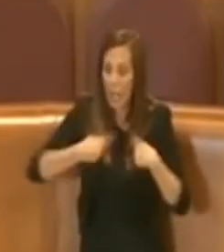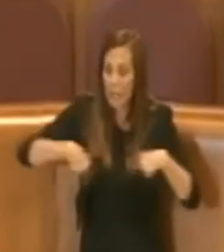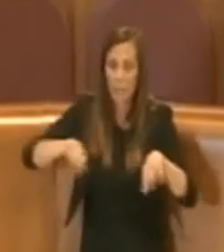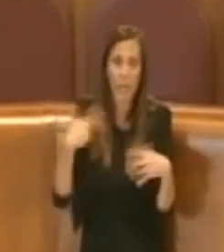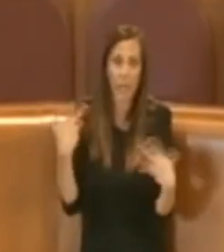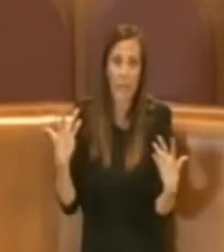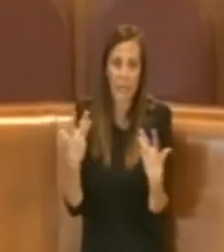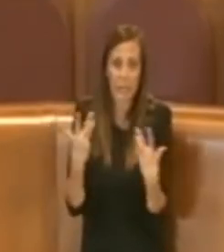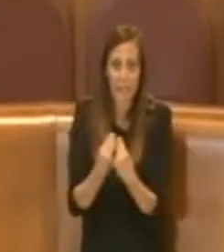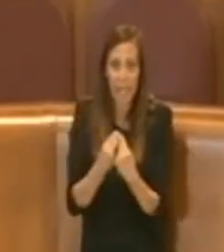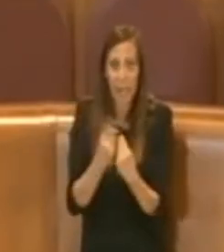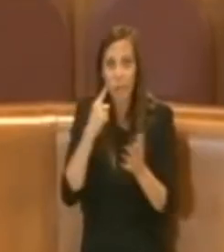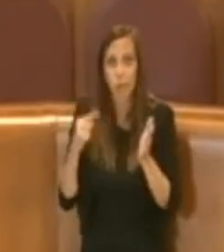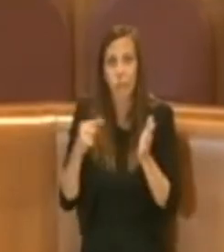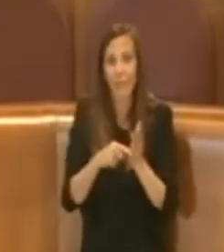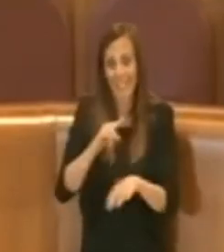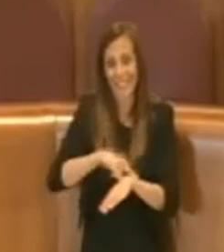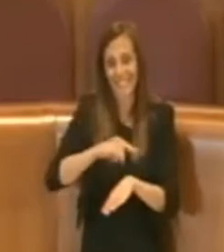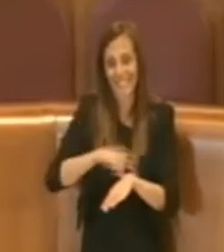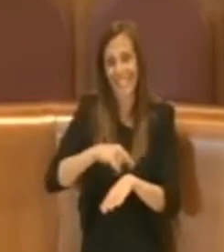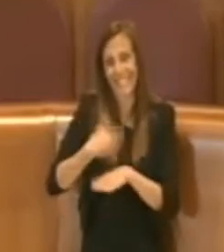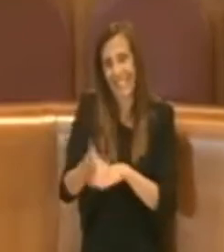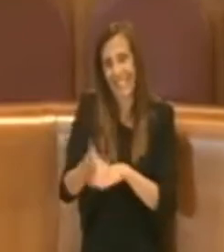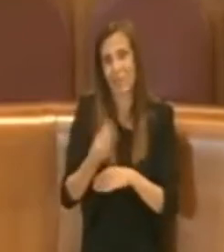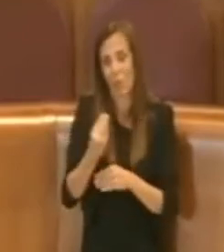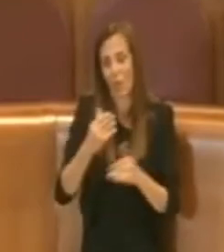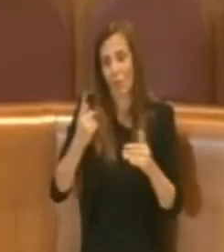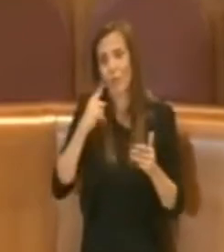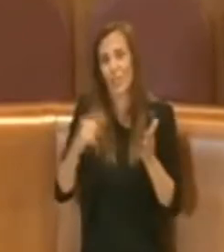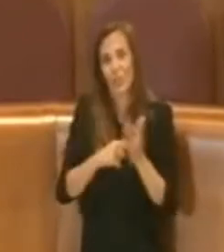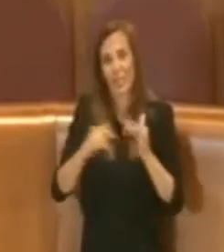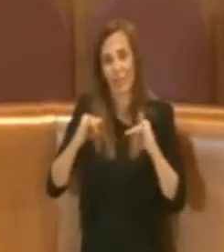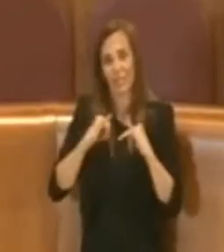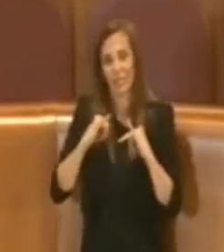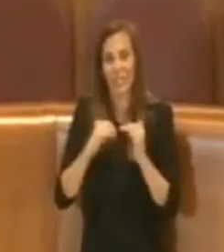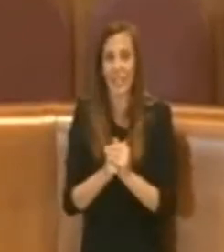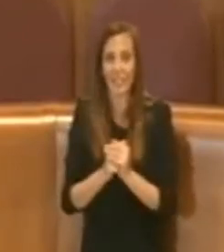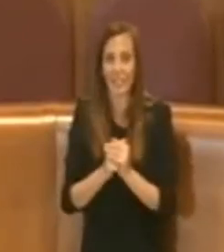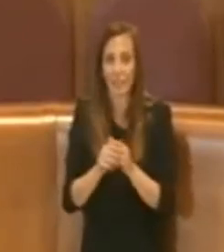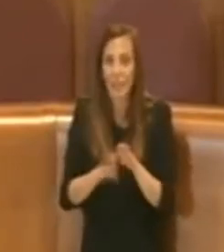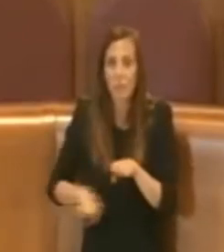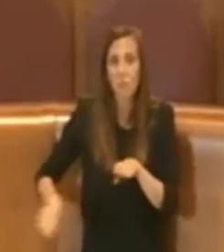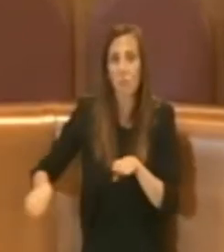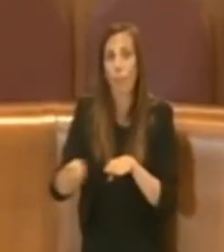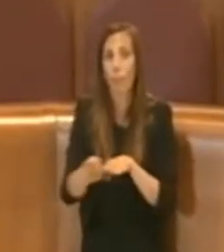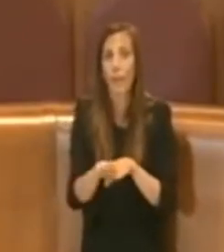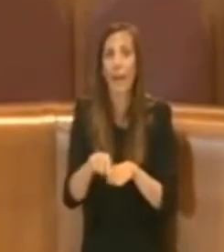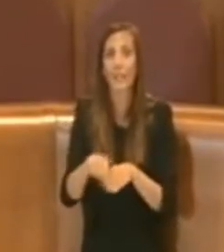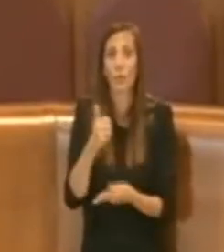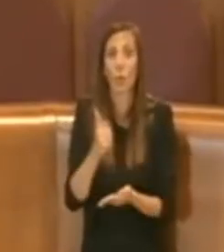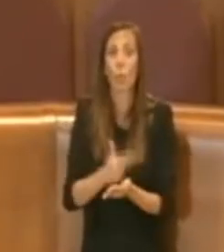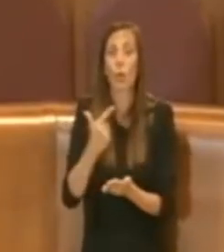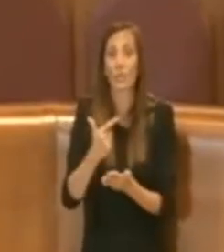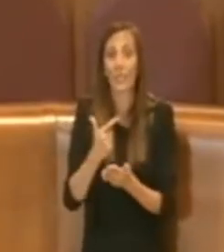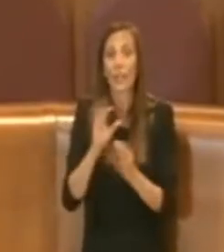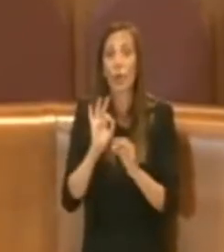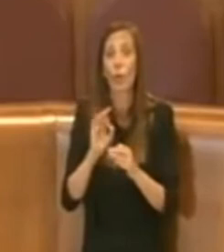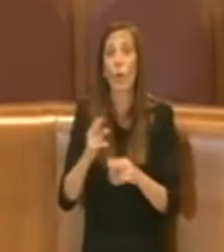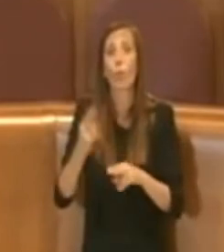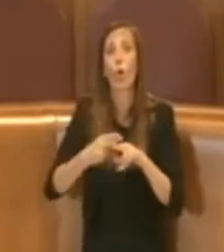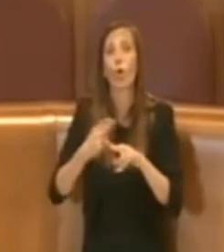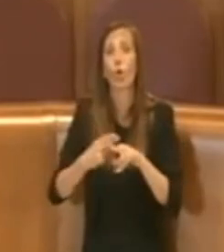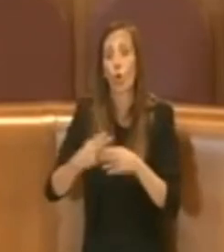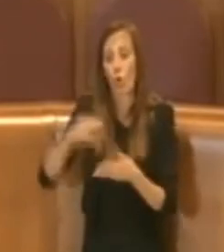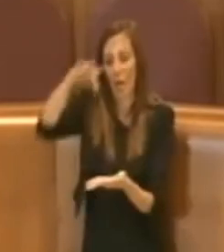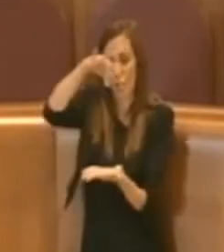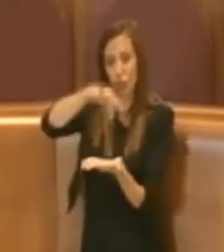insomma ritornando a settembre dalle vacanze. Un altro step importante per mettere Roma al centro del dibattito